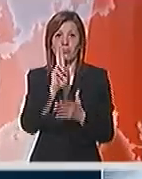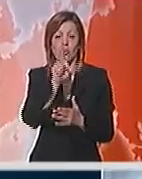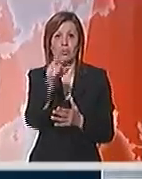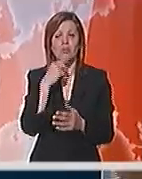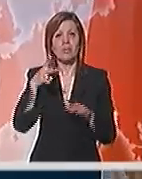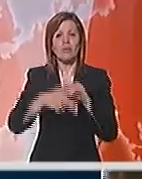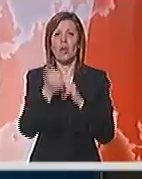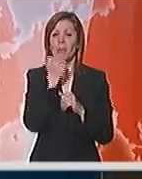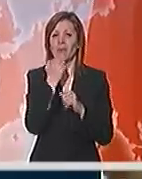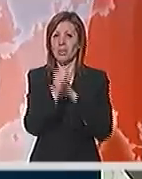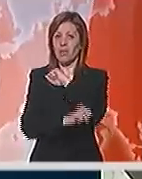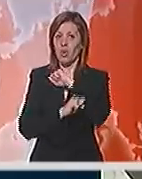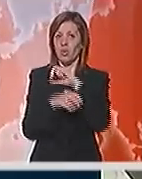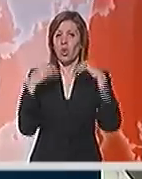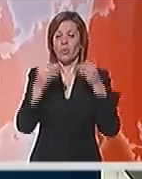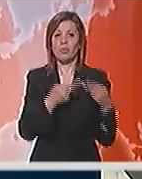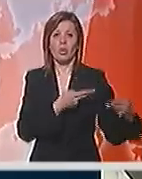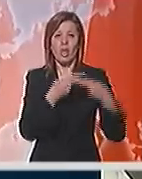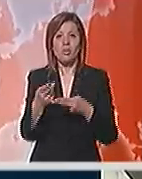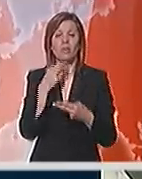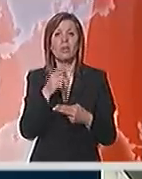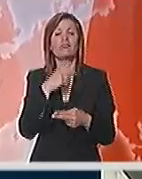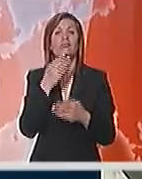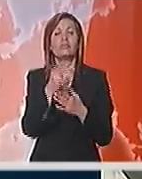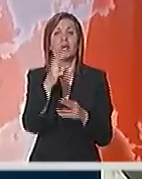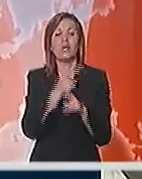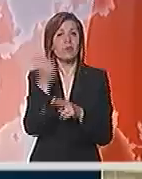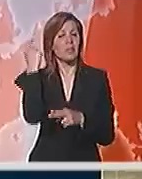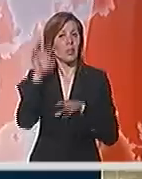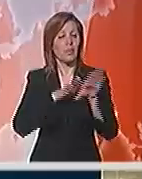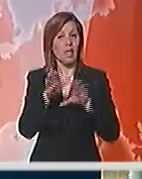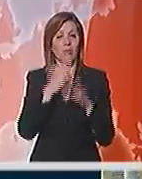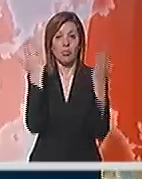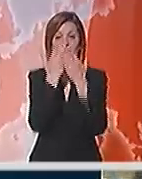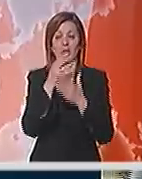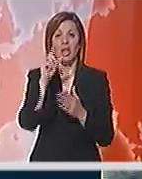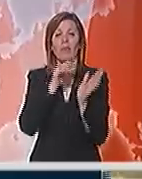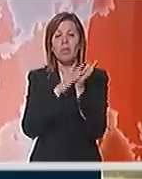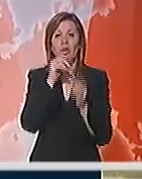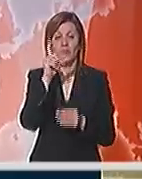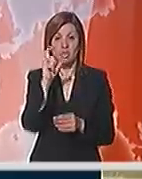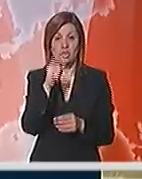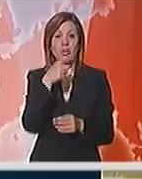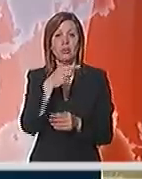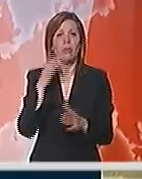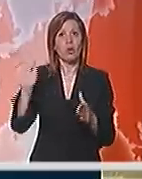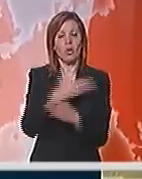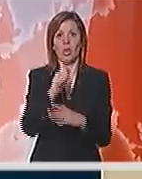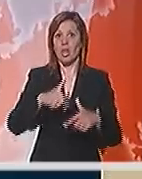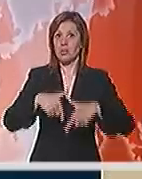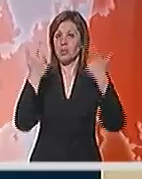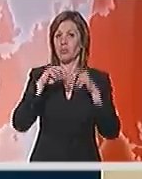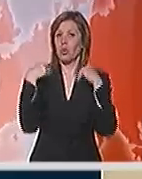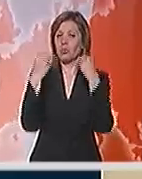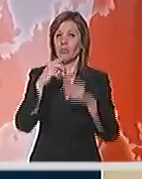su završili privatne fakultete, te objasnio je gostujući u stanju nacije državni sekretar u Ministarstvu prosvete, Radi Vojmitrović, i time otklonio nejasnoće u